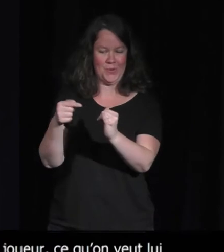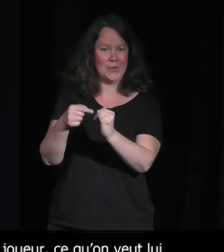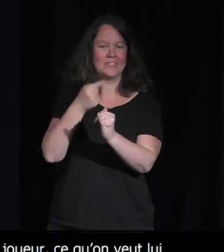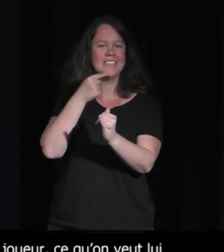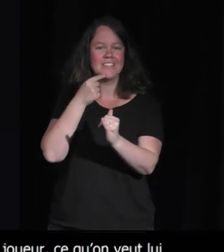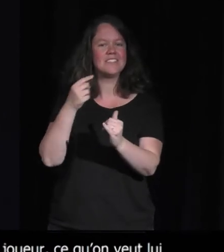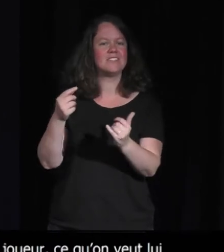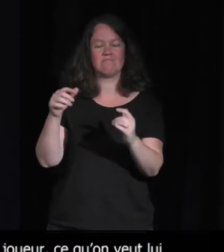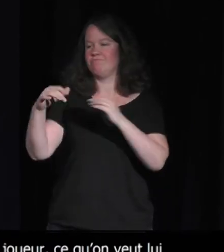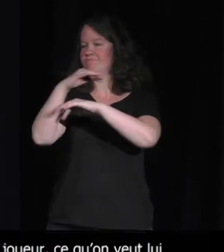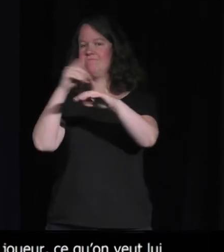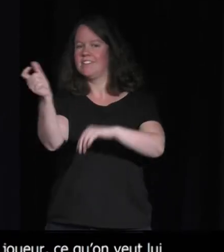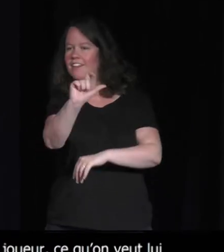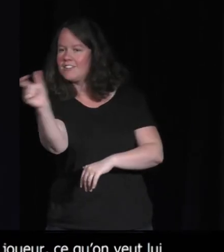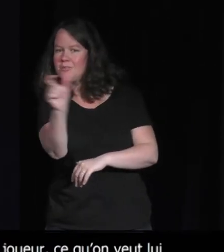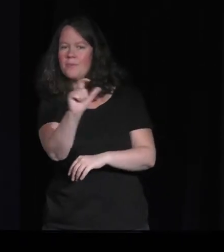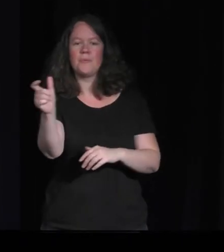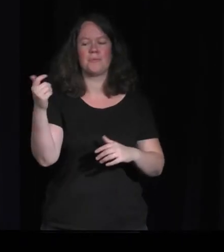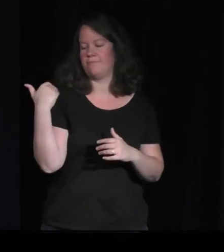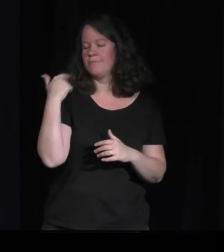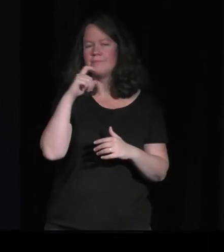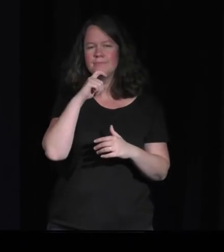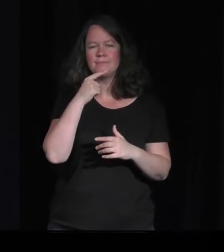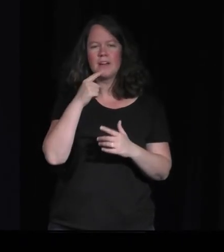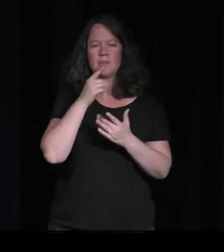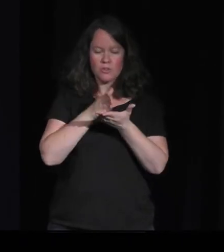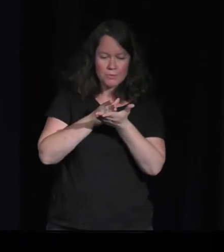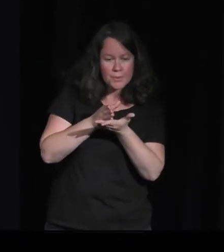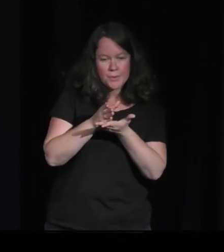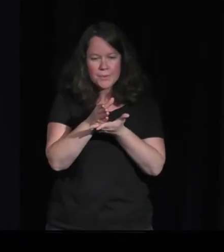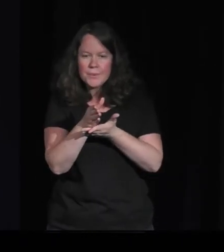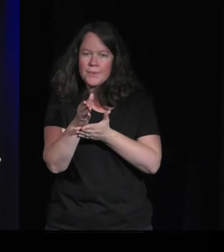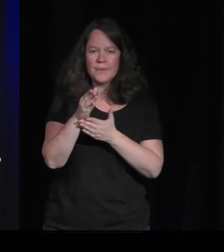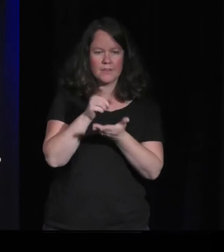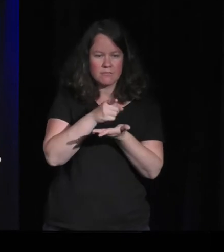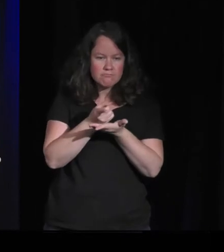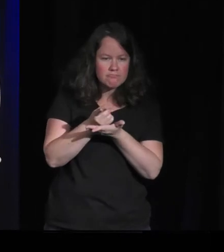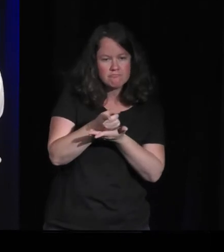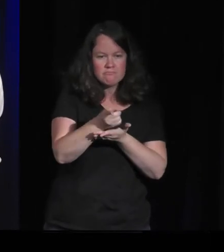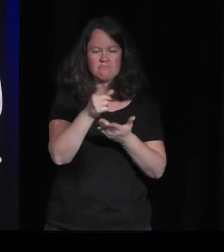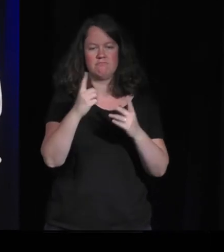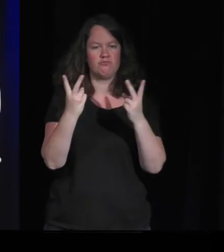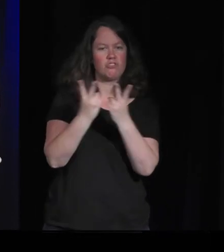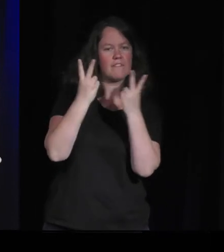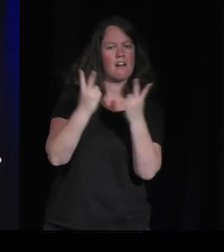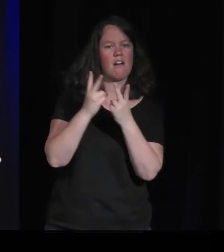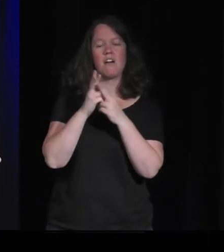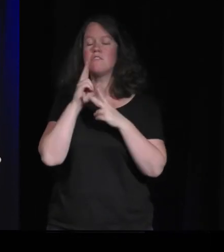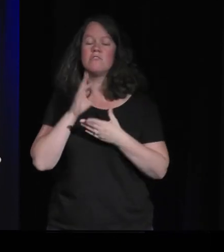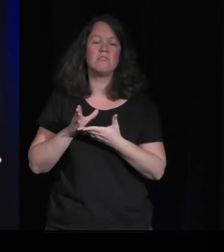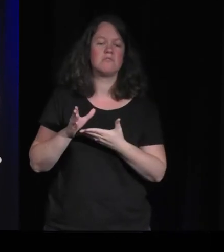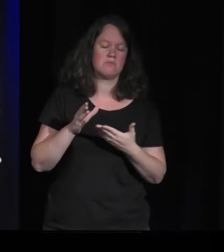interactions, quand tu parlais tout à l'heure de se balader dans un jardin où il y a eu de la vie incroyable, qu'on peut voir ou qu'on ne peut ne pas voir,